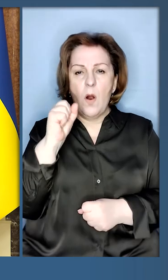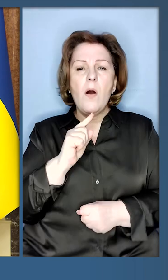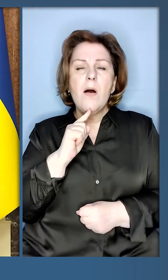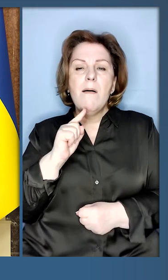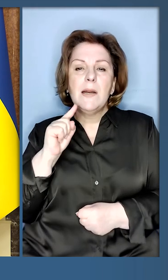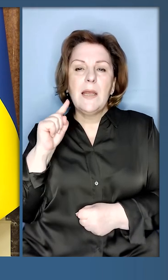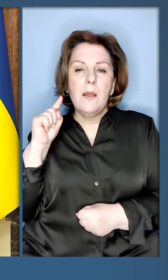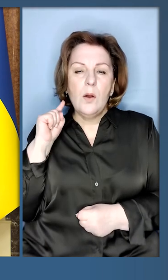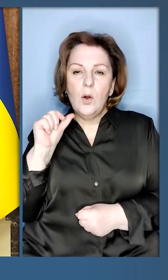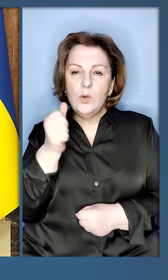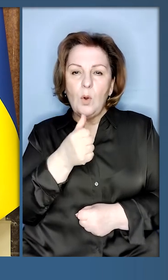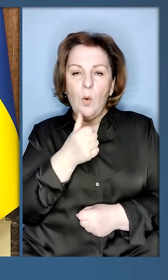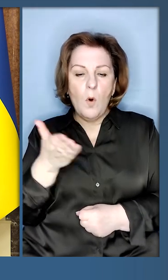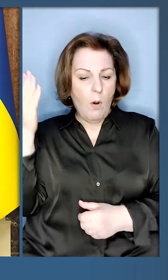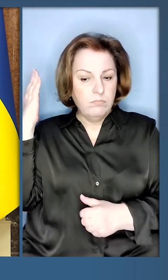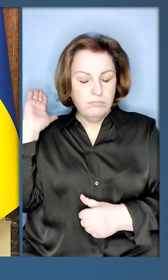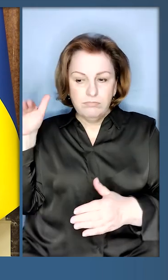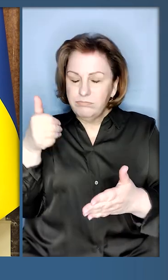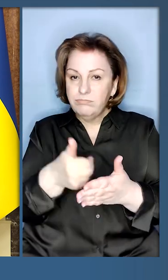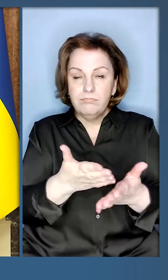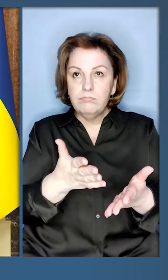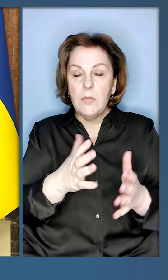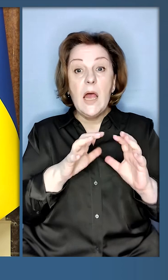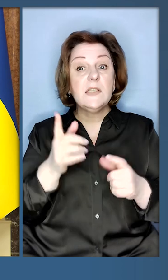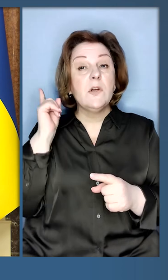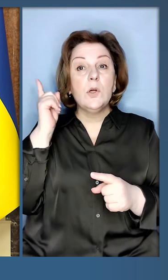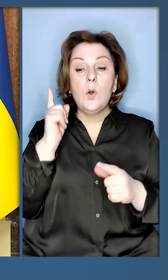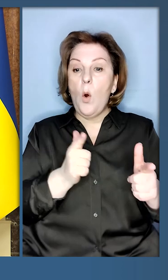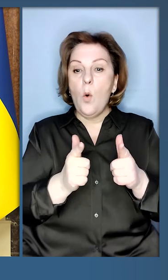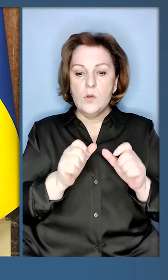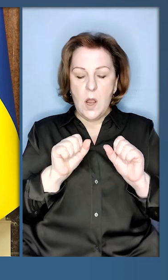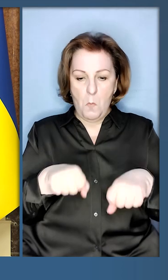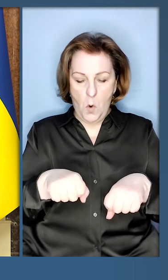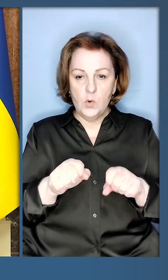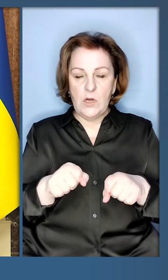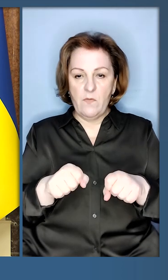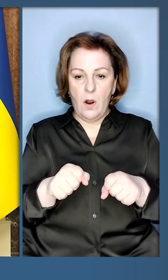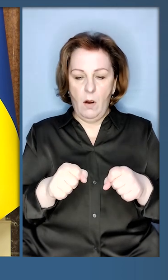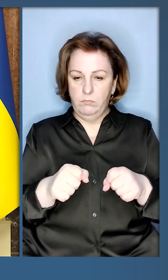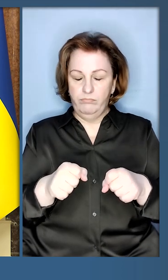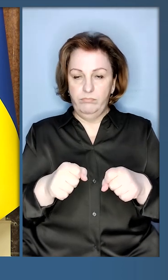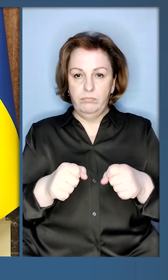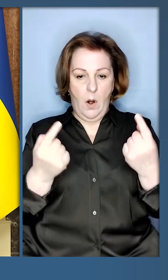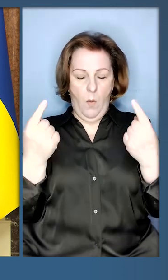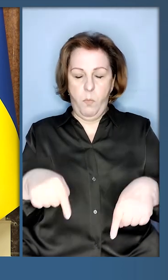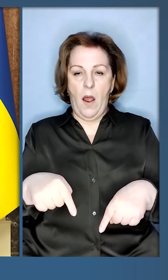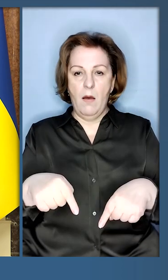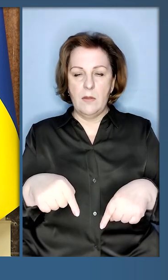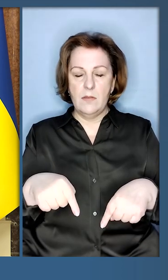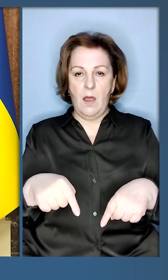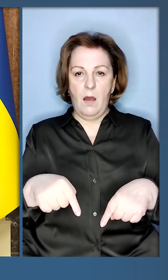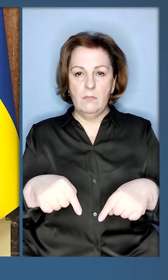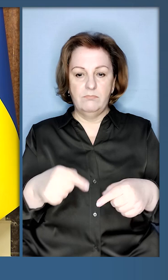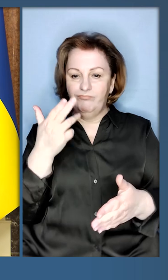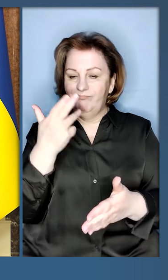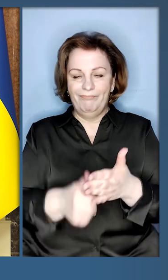тому, світ тоді готувався до можливого падіння Києва. Наче й